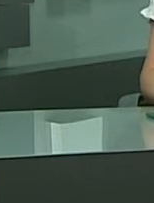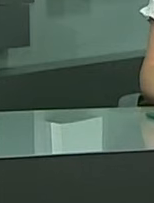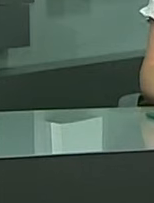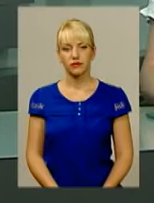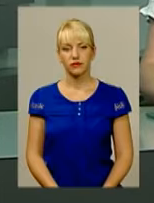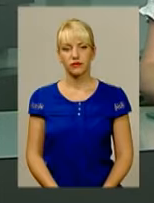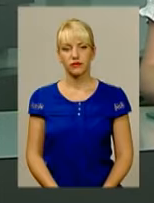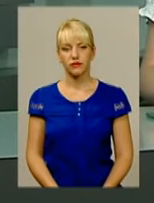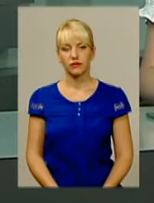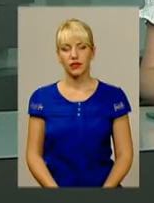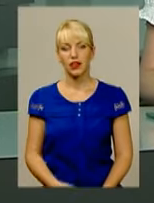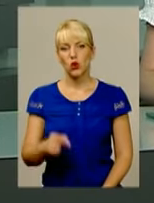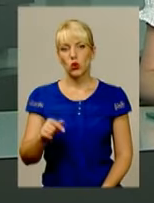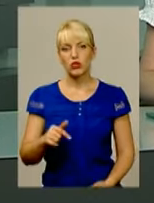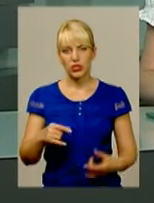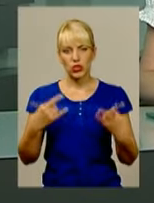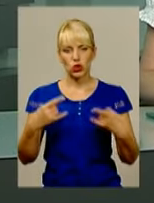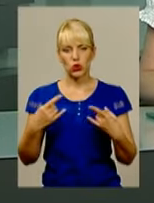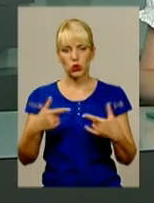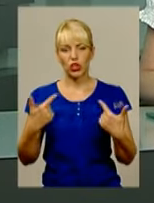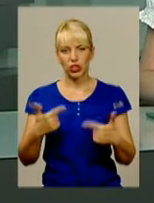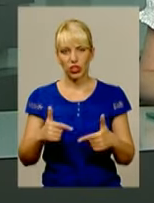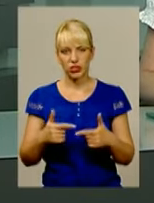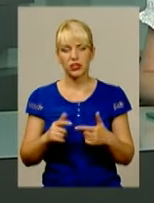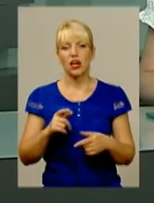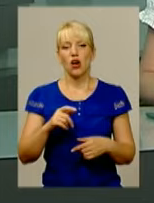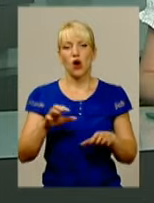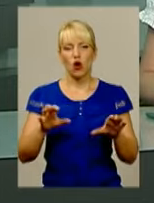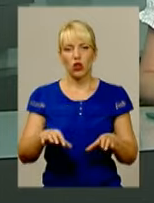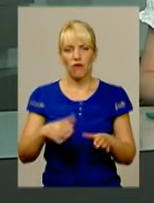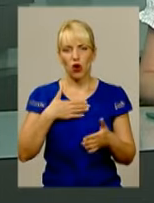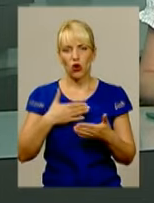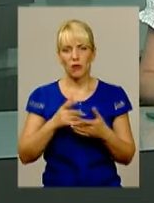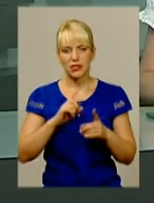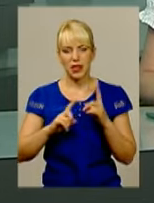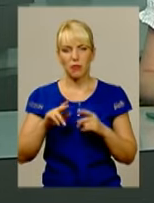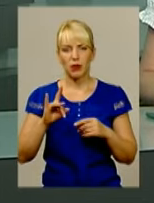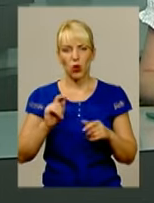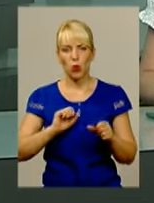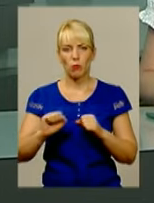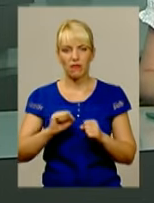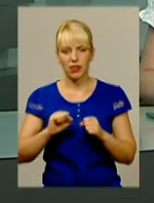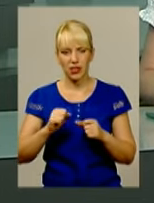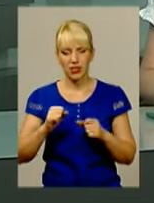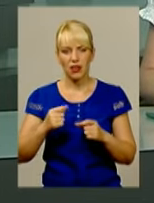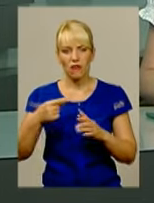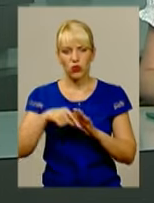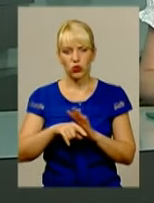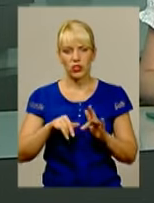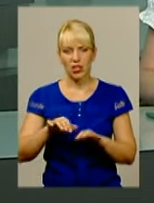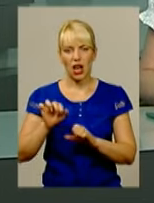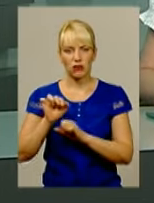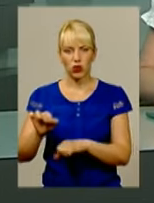І в нашій студії гість – це голова громадської ради при управлінні Міністерства внутрішніх справ України Хмельницької області, адвокат